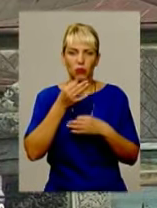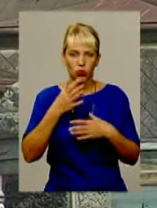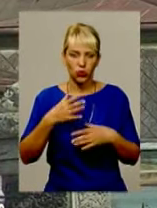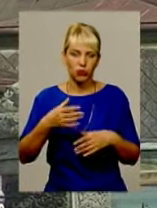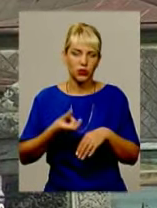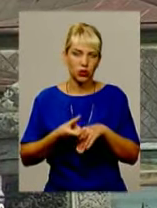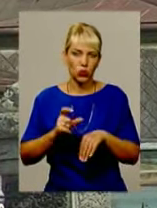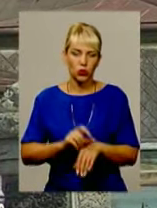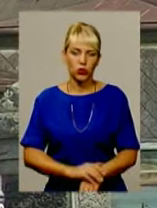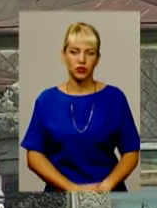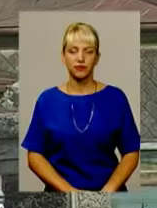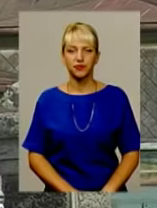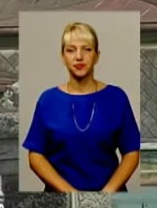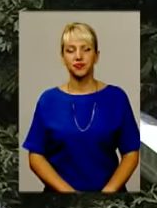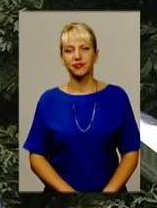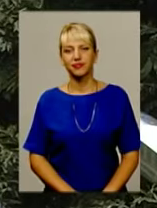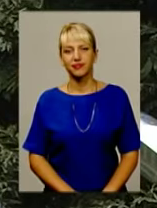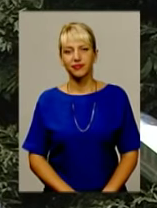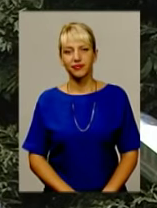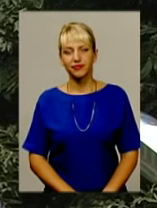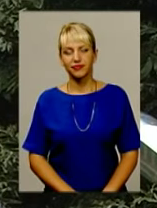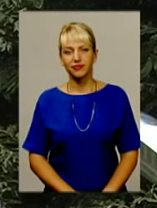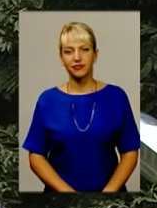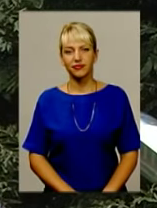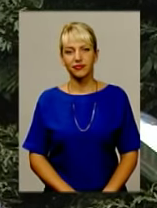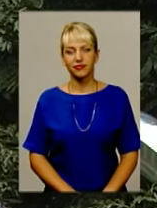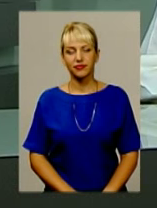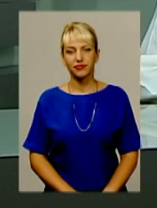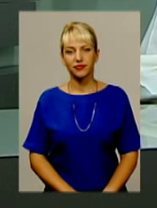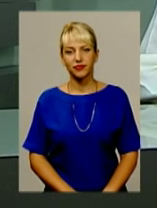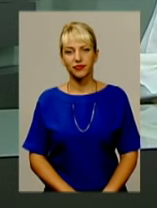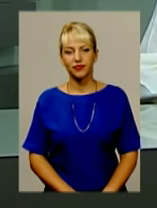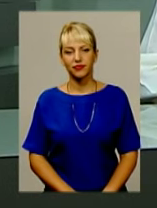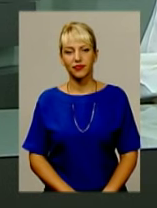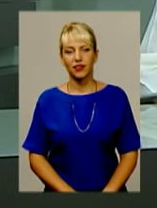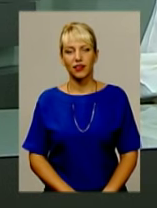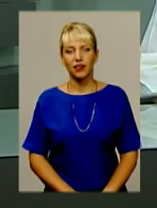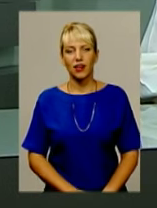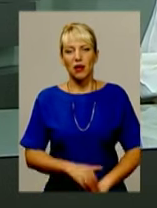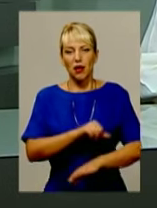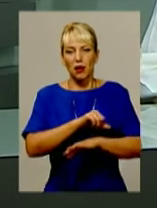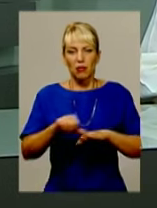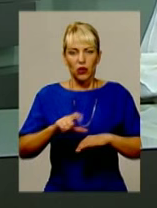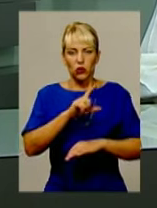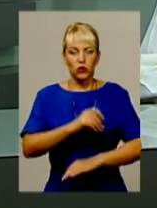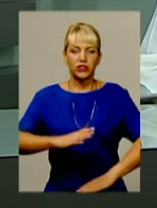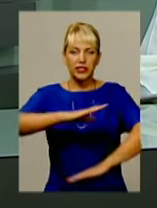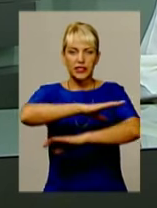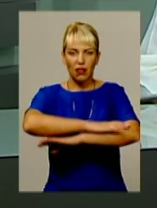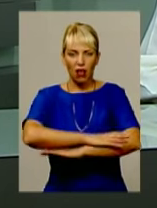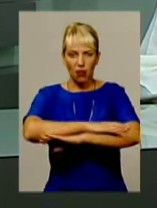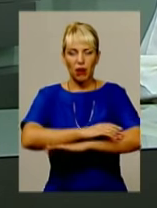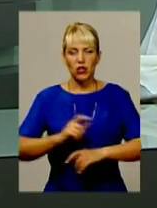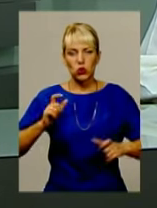Світлана Поробок, Максим Захарченко, Зантонін, Красилівського району. І прикордонники сіли за парти. Студентський